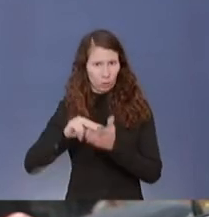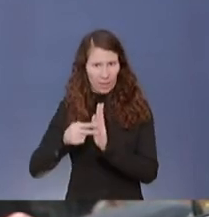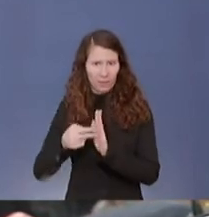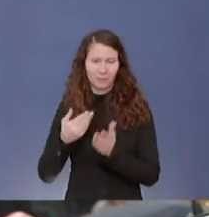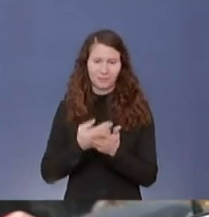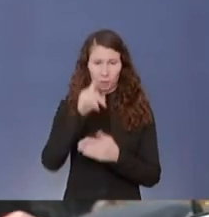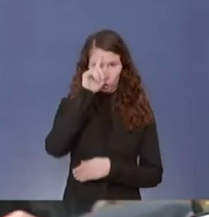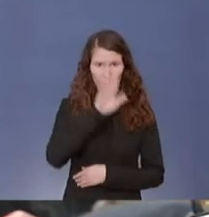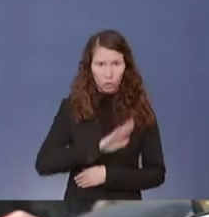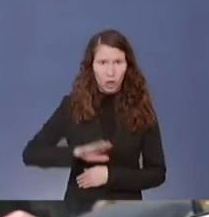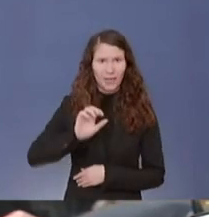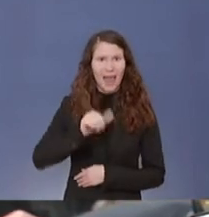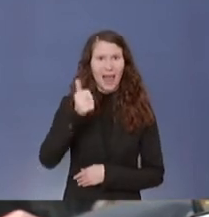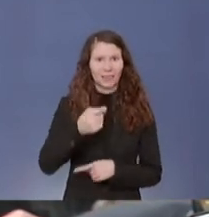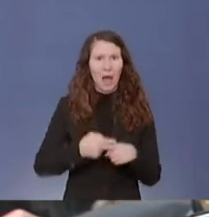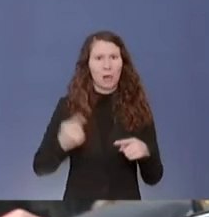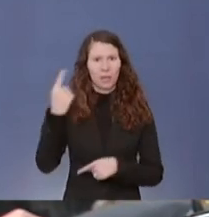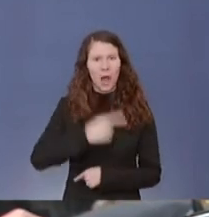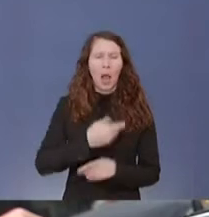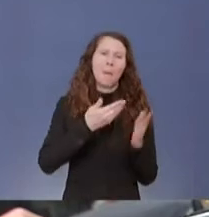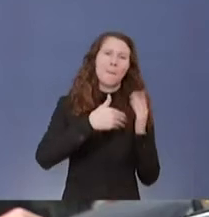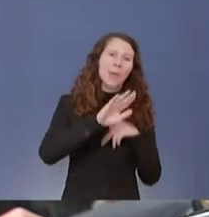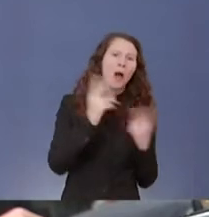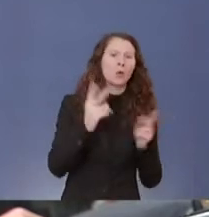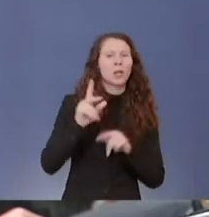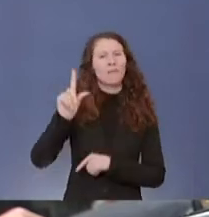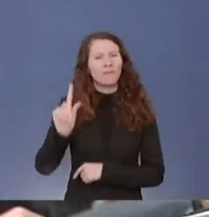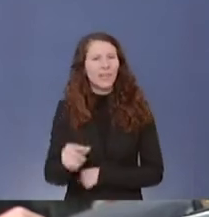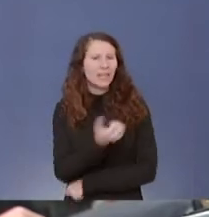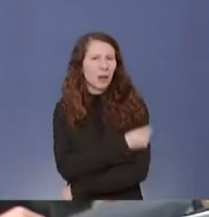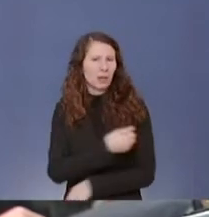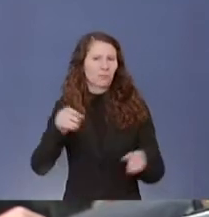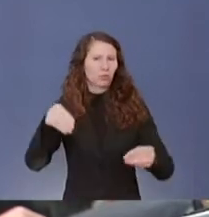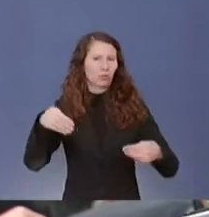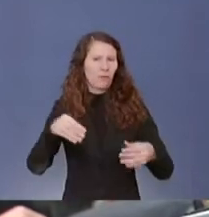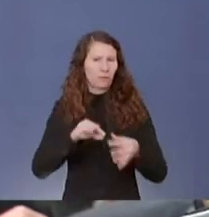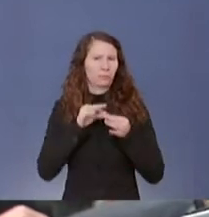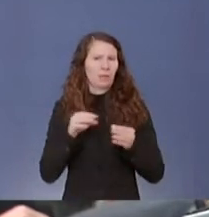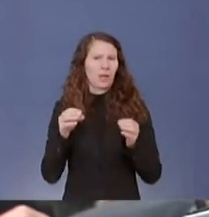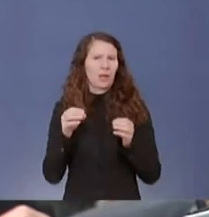im ersten Halbjahr mehr oder weniger Impfstoff von Biontech bekommen?